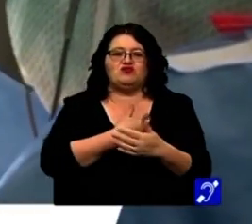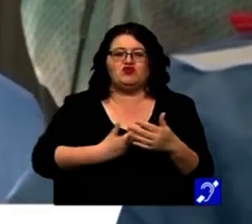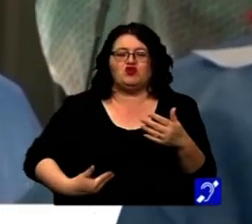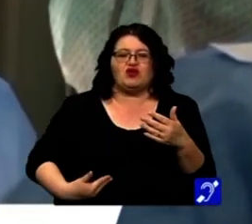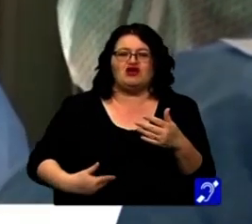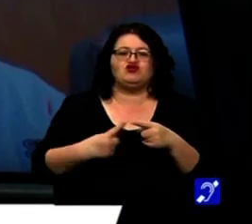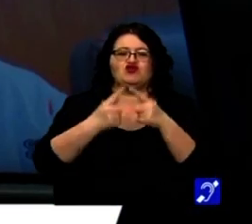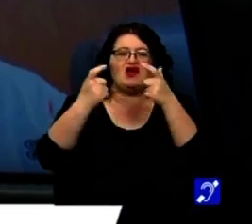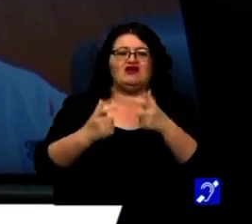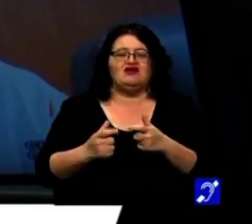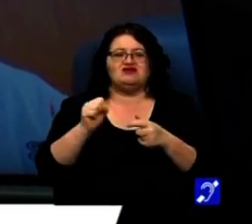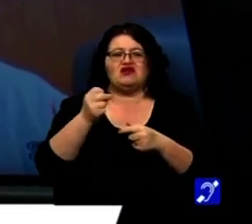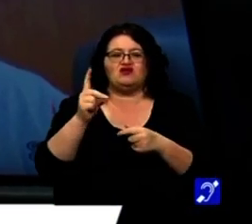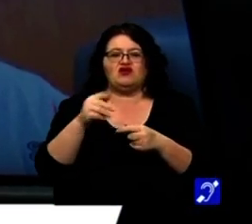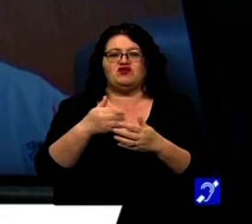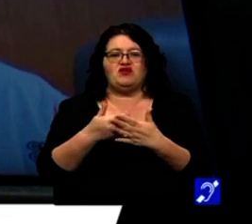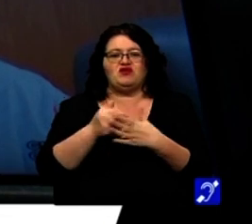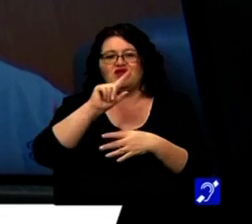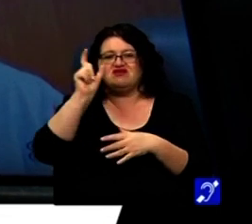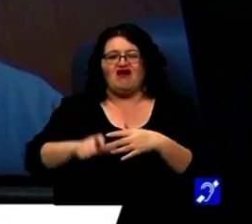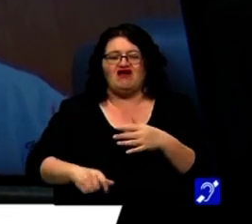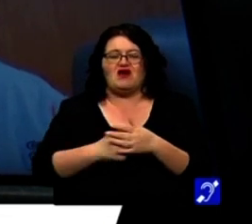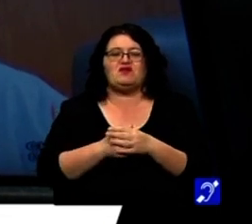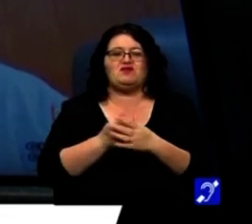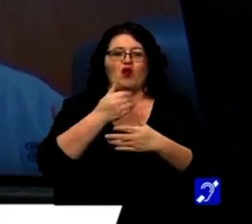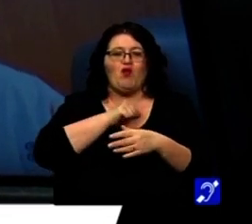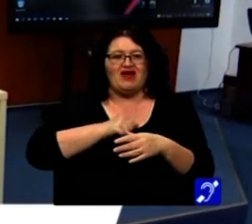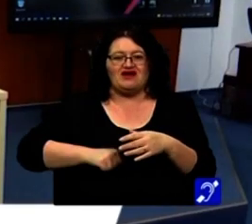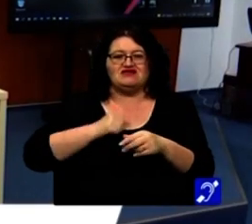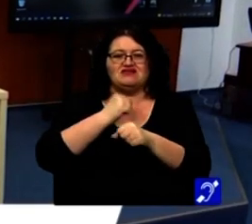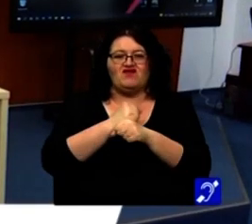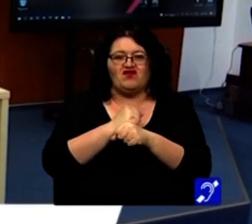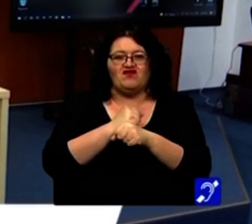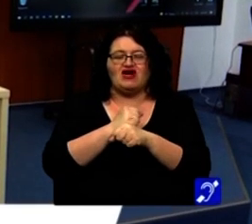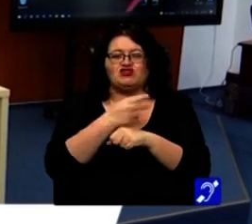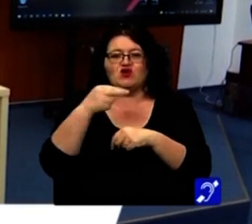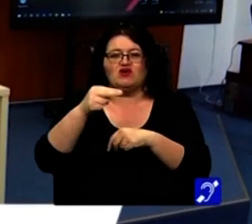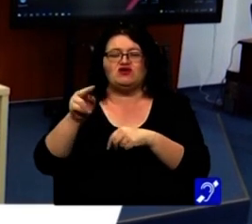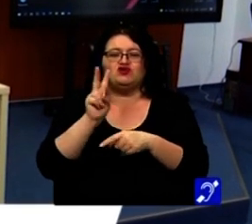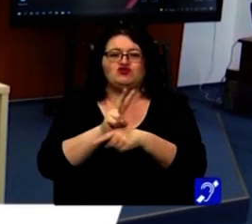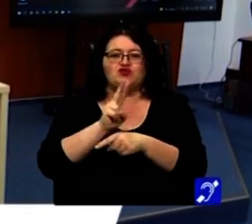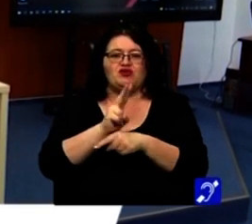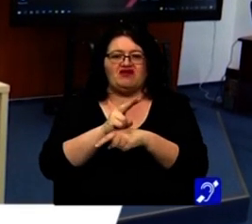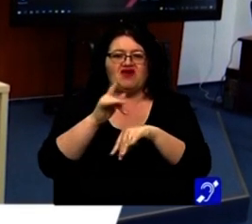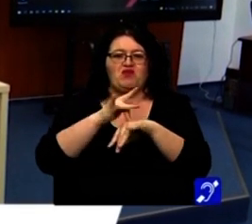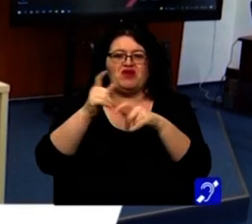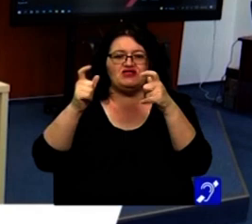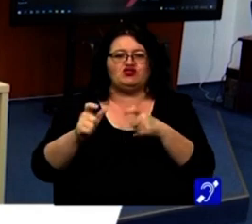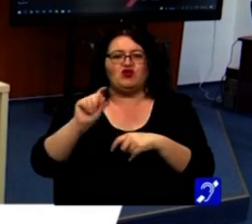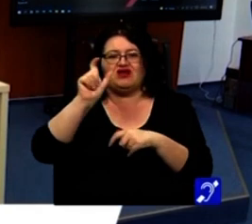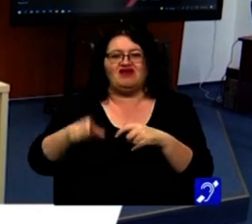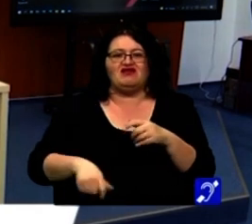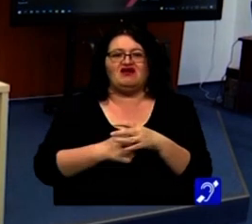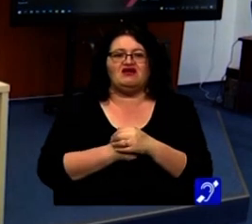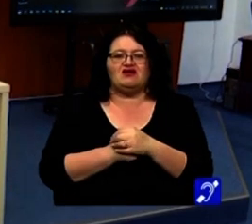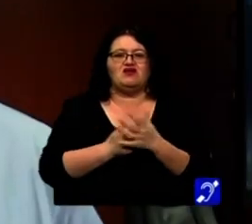București și la Clinica San Donato din Milano. Intervențiile chirurgicale vor fi făcute însă în continuare sub supravegherea medicilor italieni.